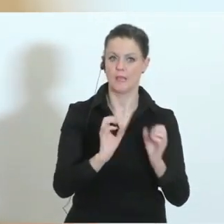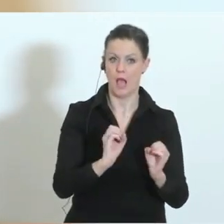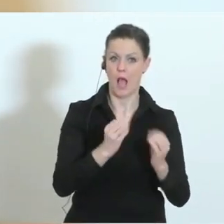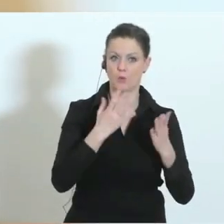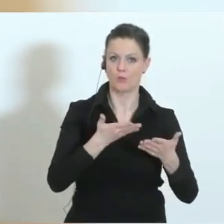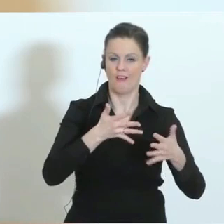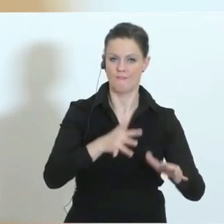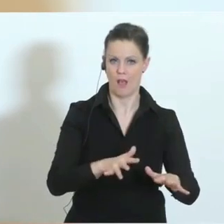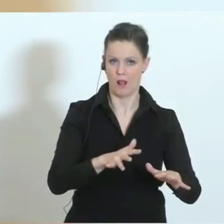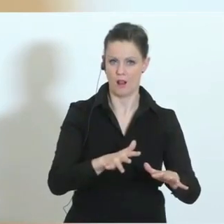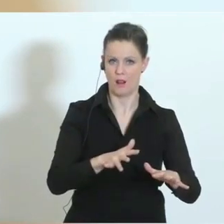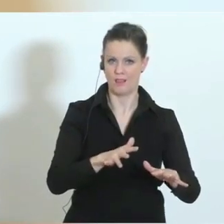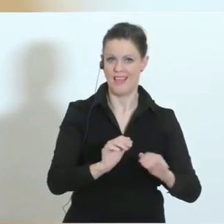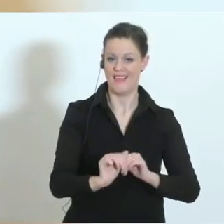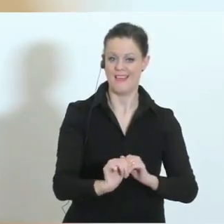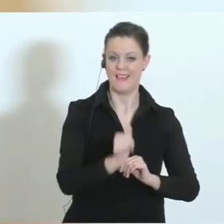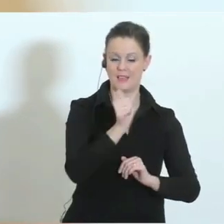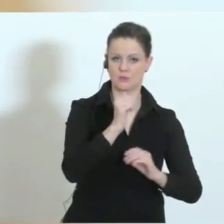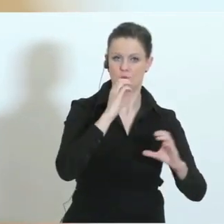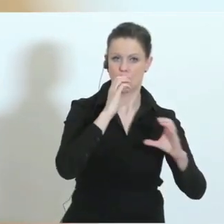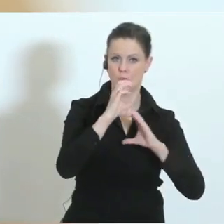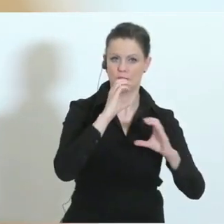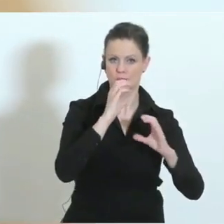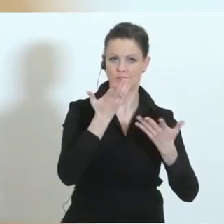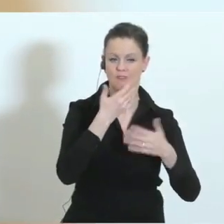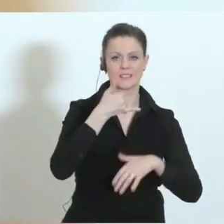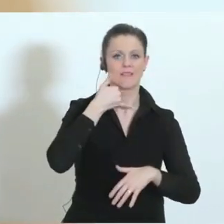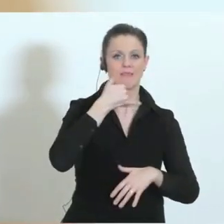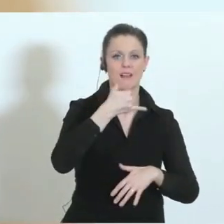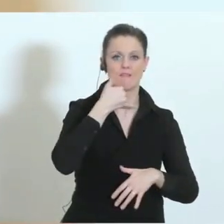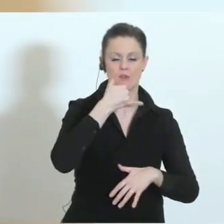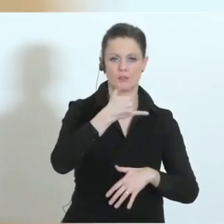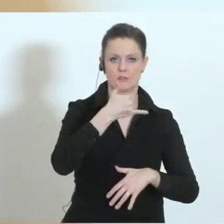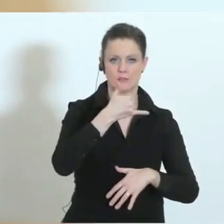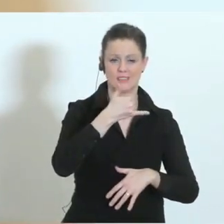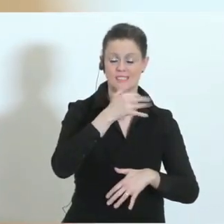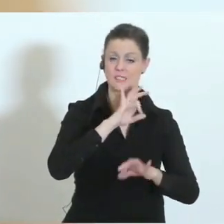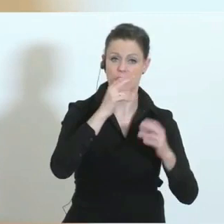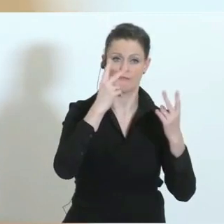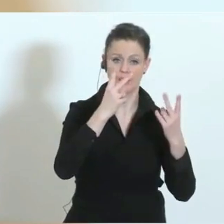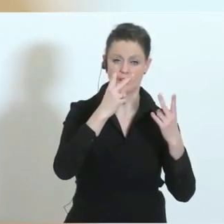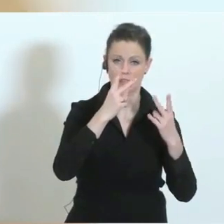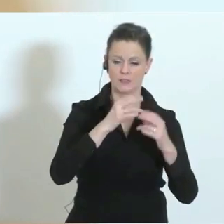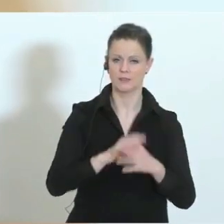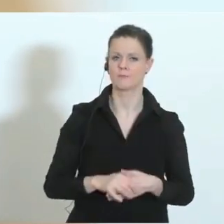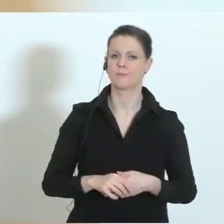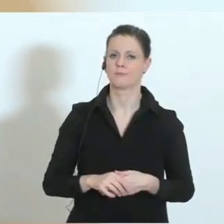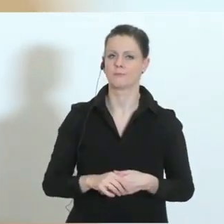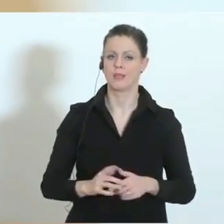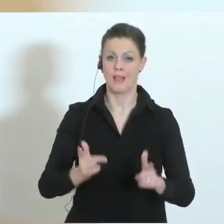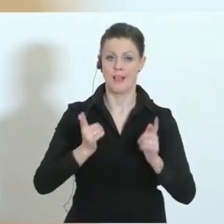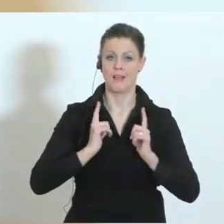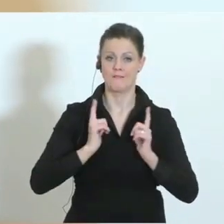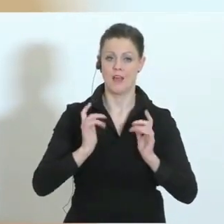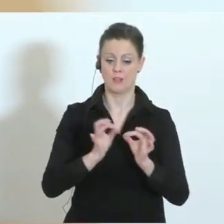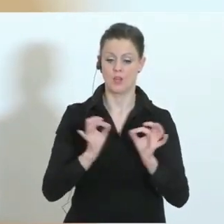da sind, es zu einer Erstkommunikation über Telefon kommt. Ganz, ganz wichtig. Wir versuchen, die Warteräume klar